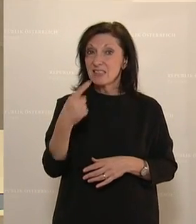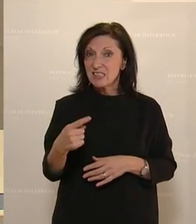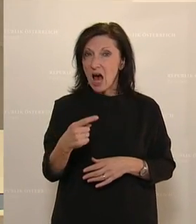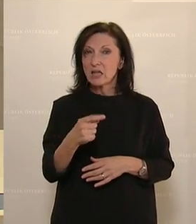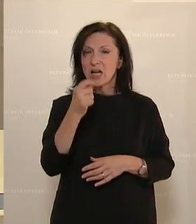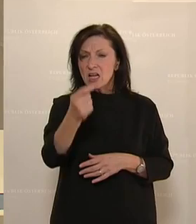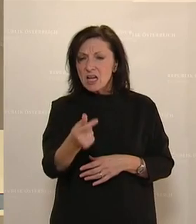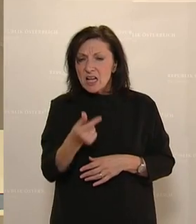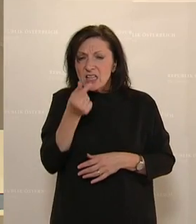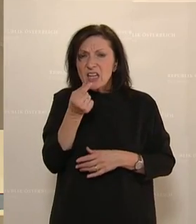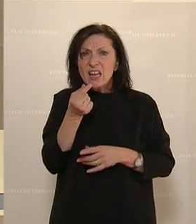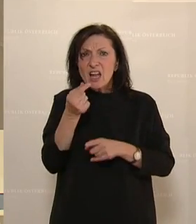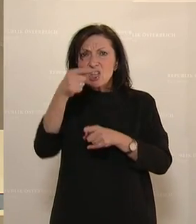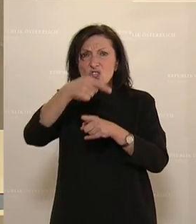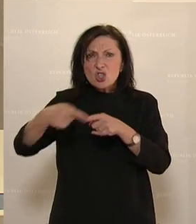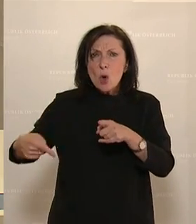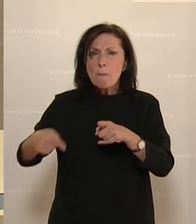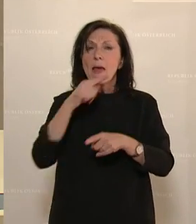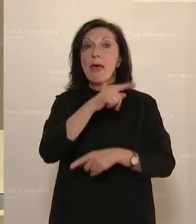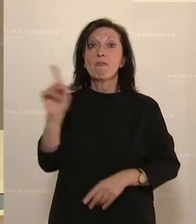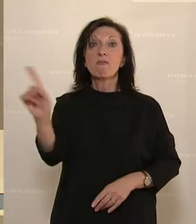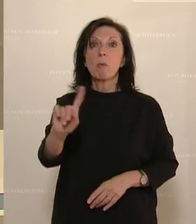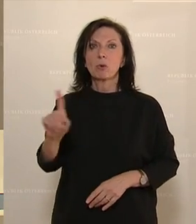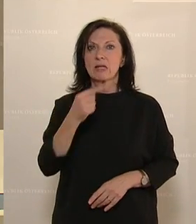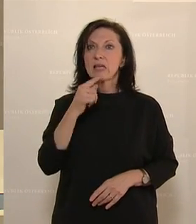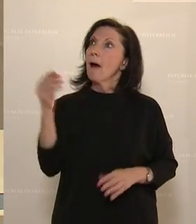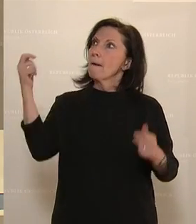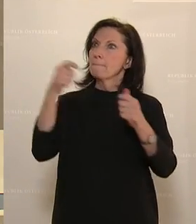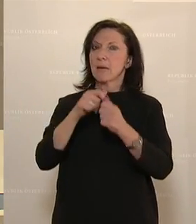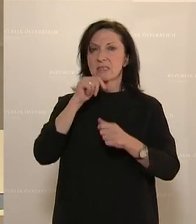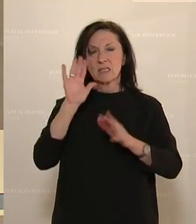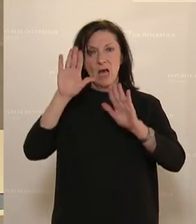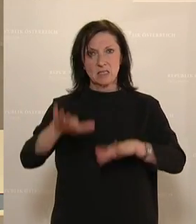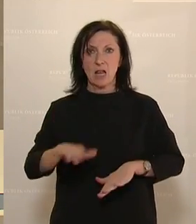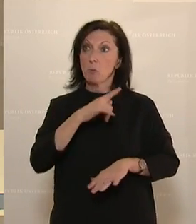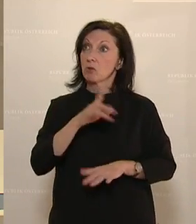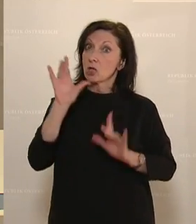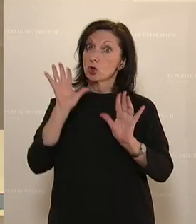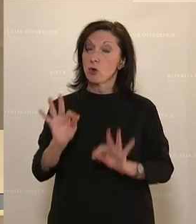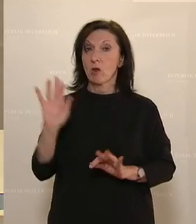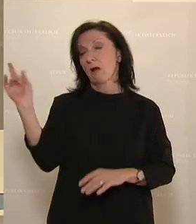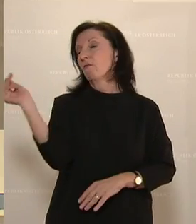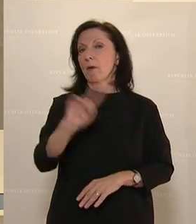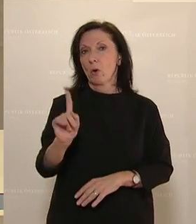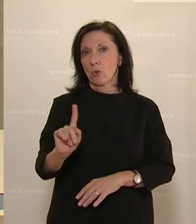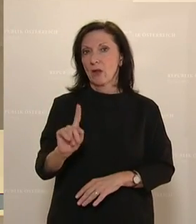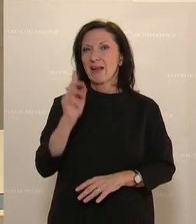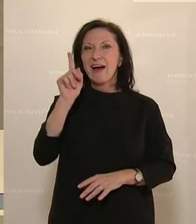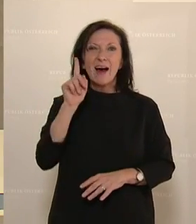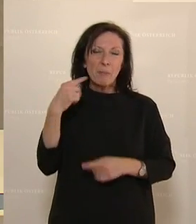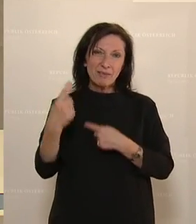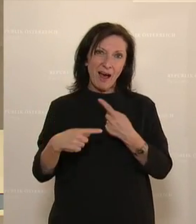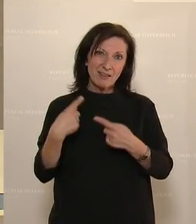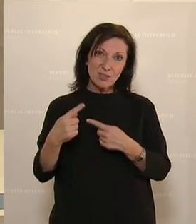verboten. Er hat gesagt, das ist unislamisch und er hat es mit sofortiger Wirkung untersagt. Aber Tradition